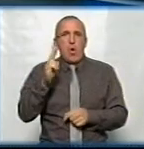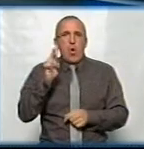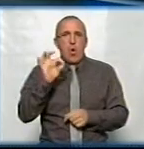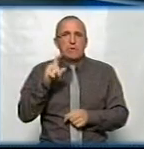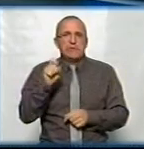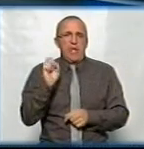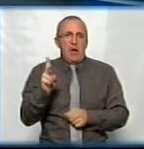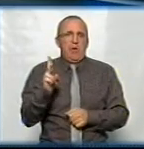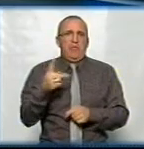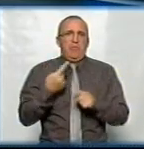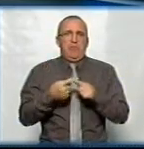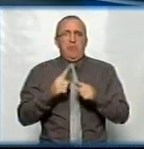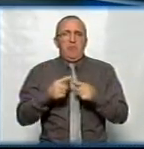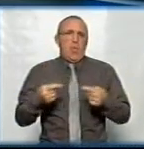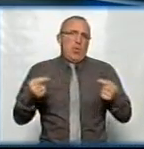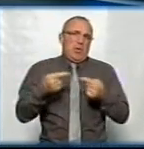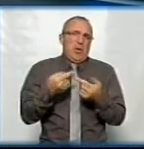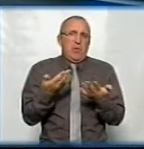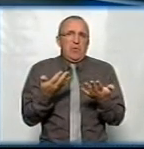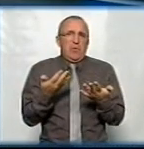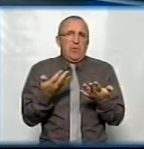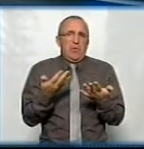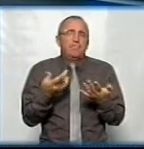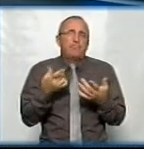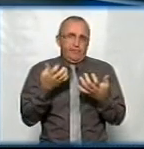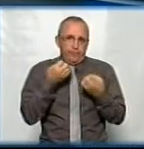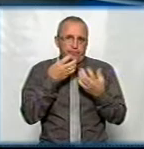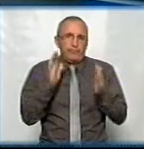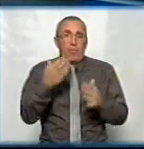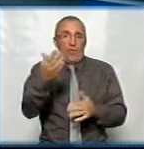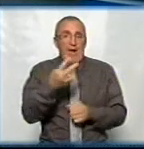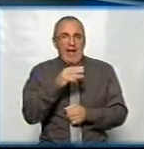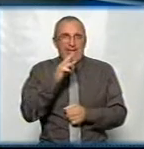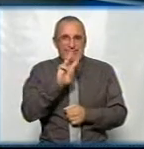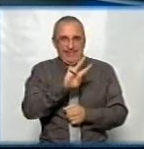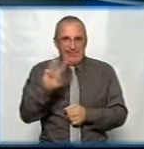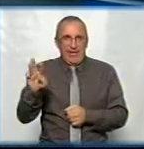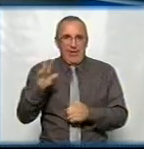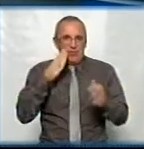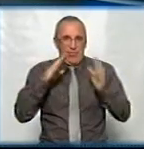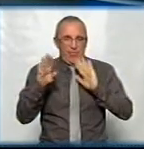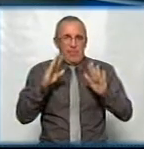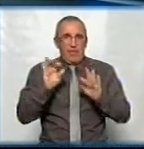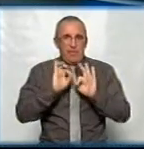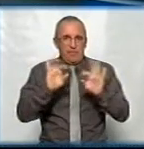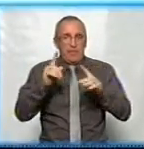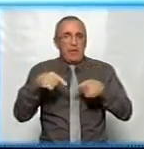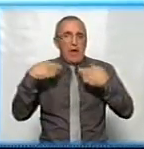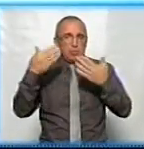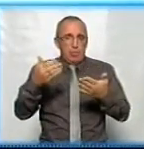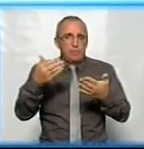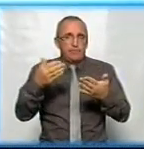скоріше, і не конкретно якоїсь там… Гаразд. У вас на сайті, на сторінці у Фейсбук, вірніше, написано наступне.